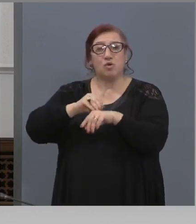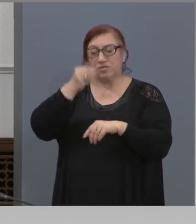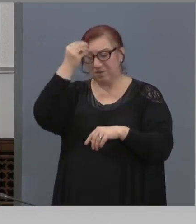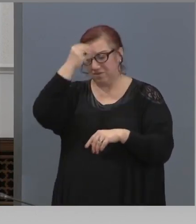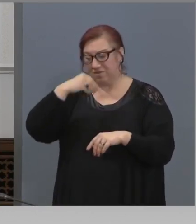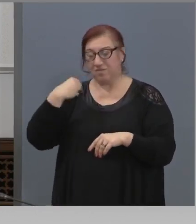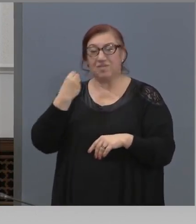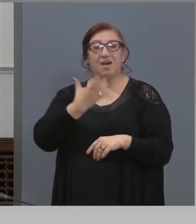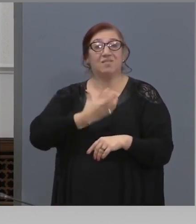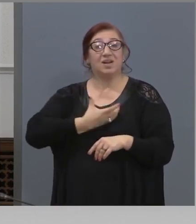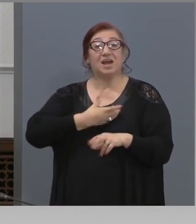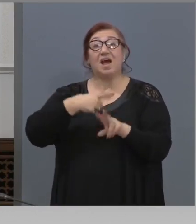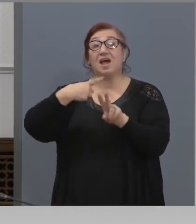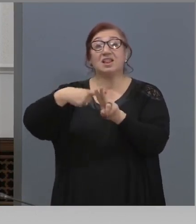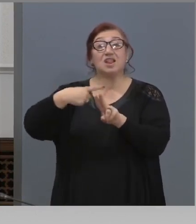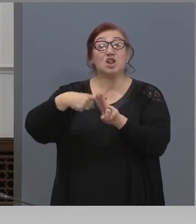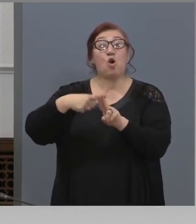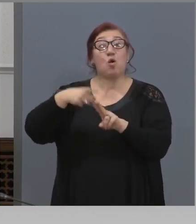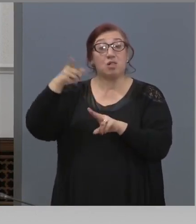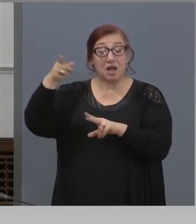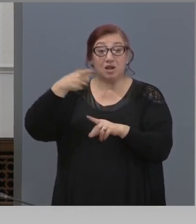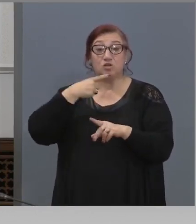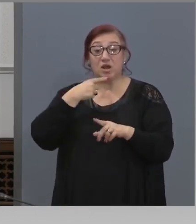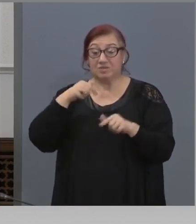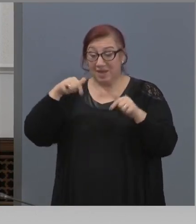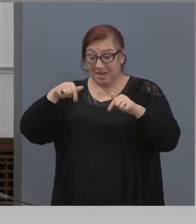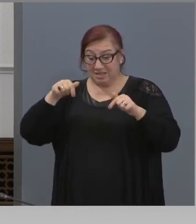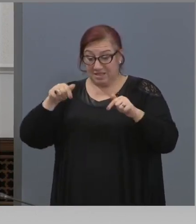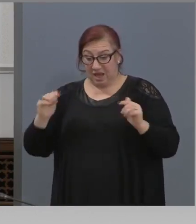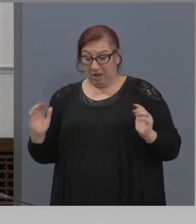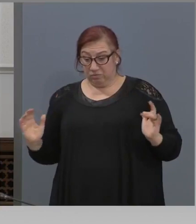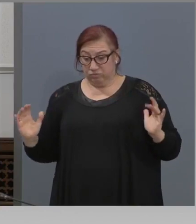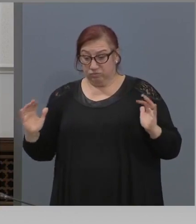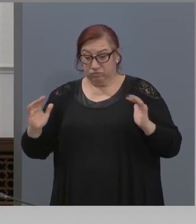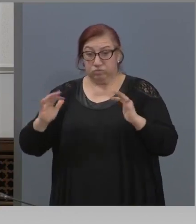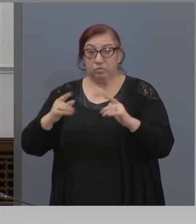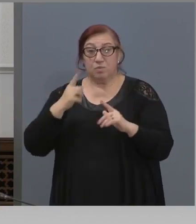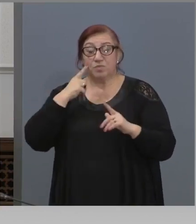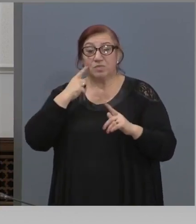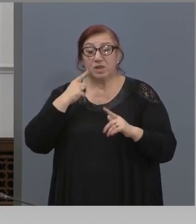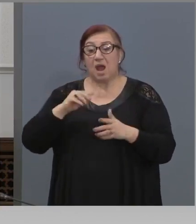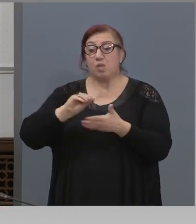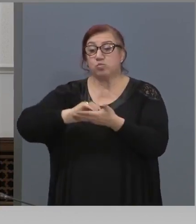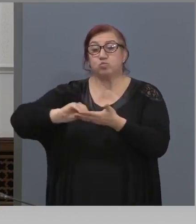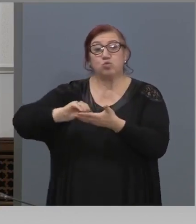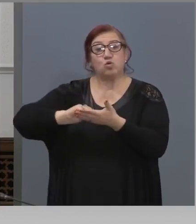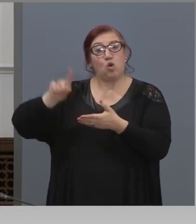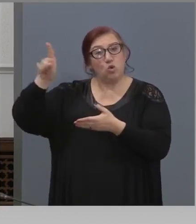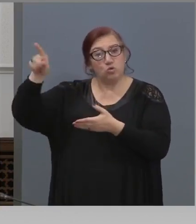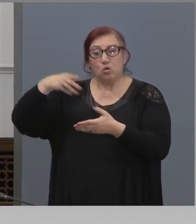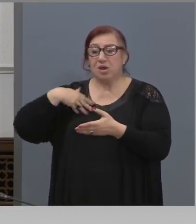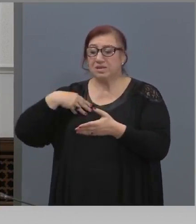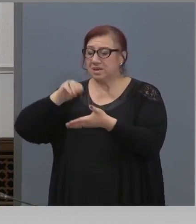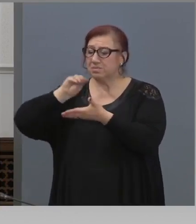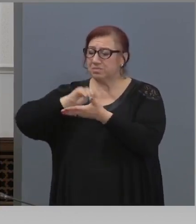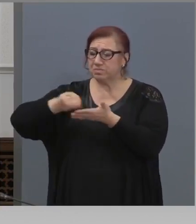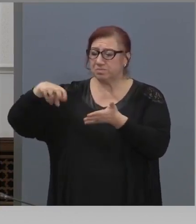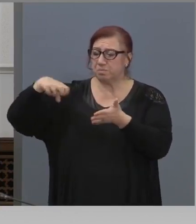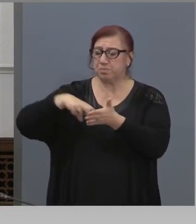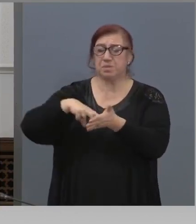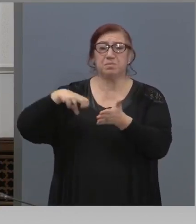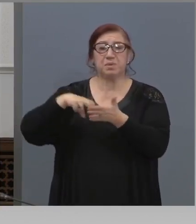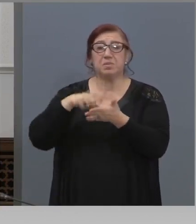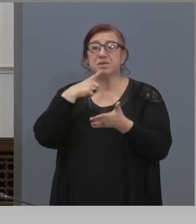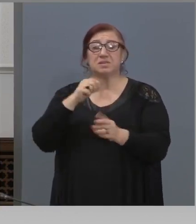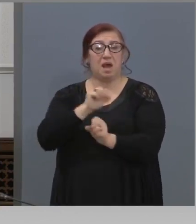въжавам, тези вика, които са се струпали сега на бюрото да се регистрират за безработни, те няма да